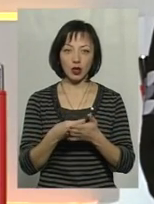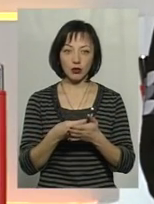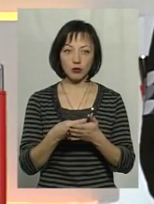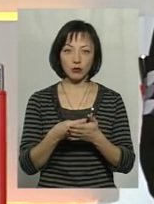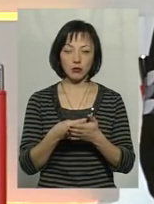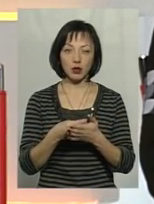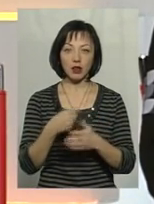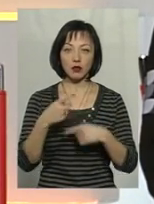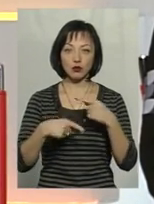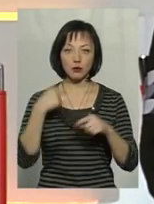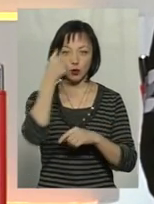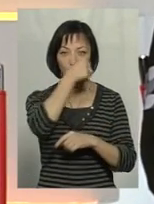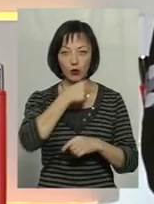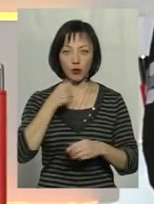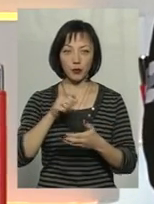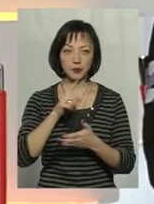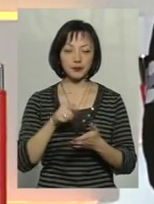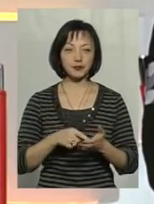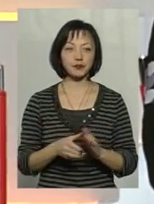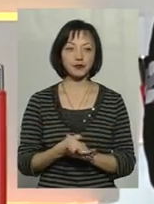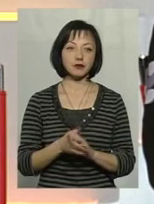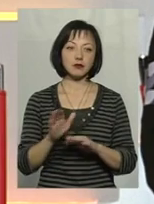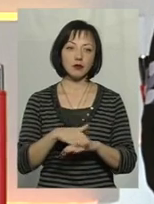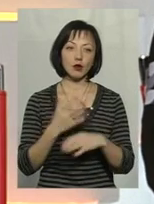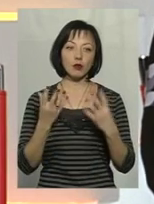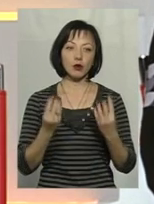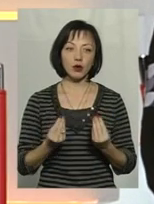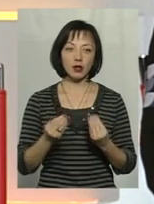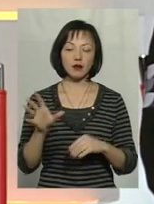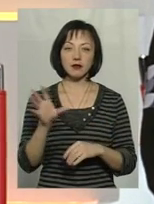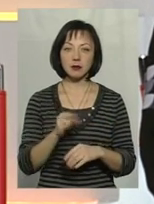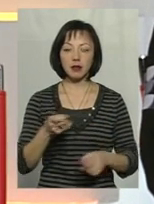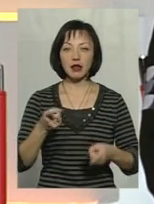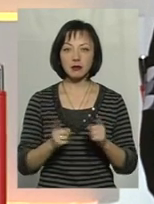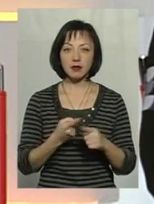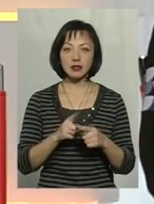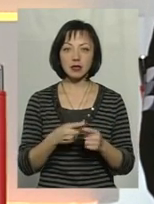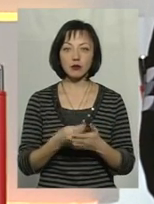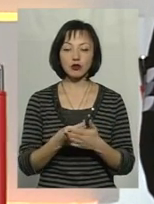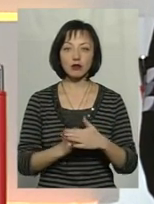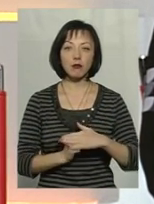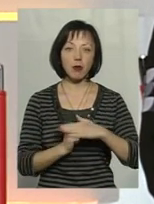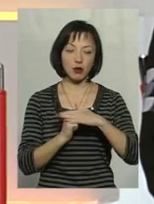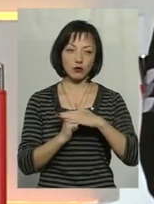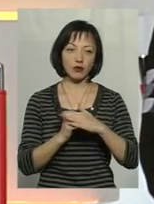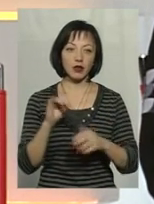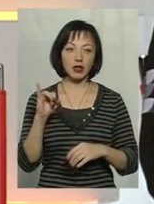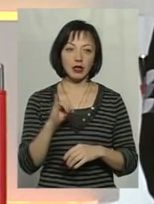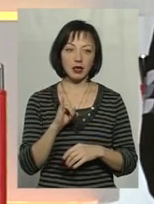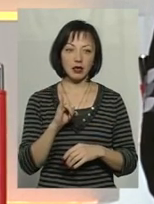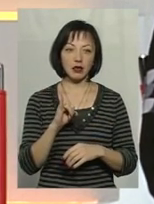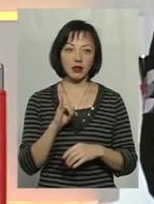наступного року? Доброго дня всім. Насправді, цей бюджет базовий. І він